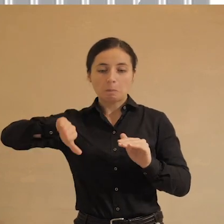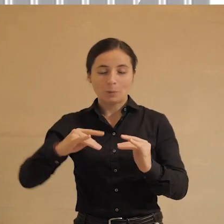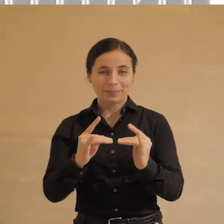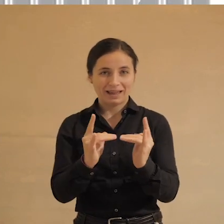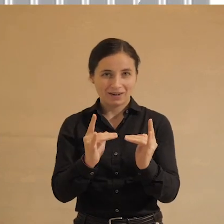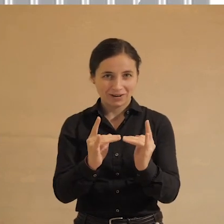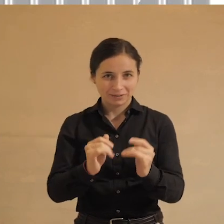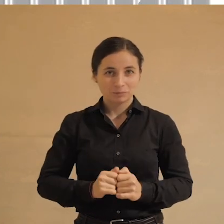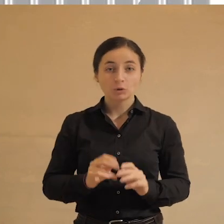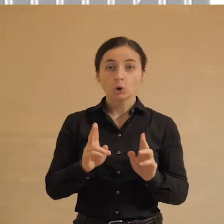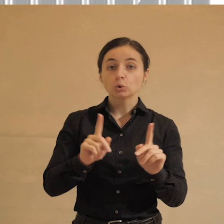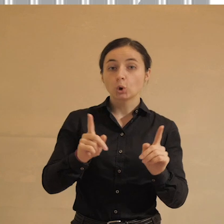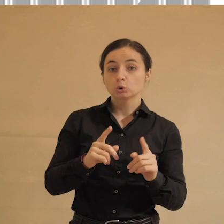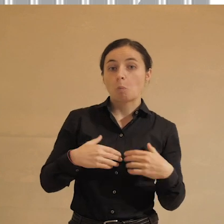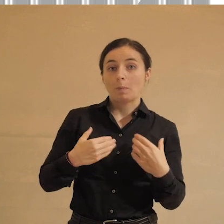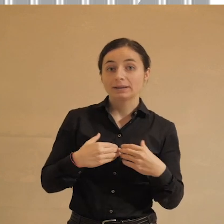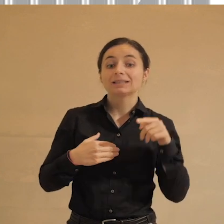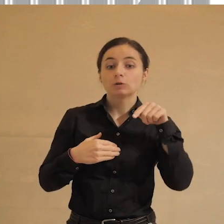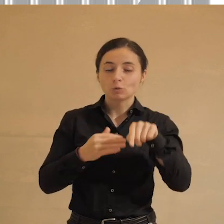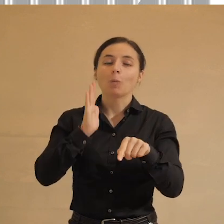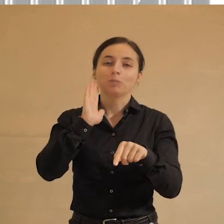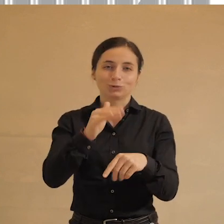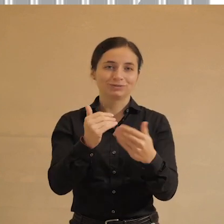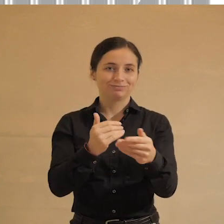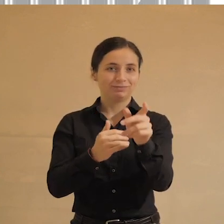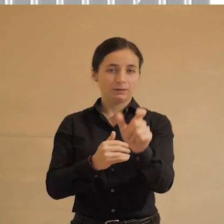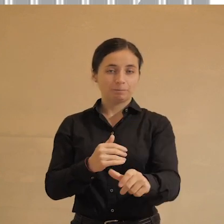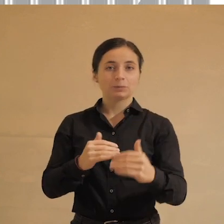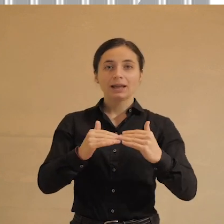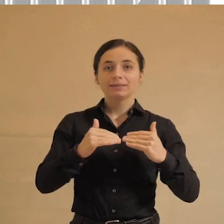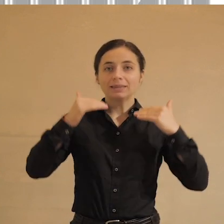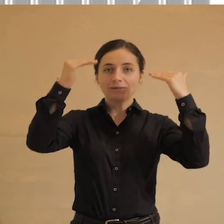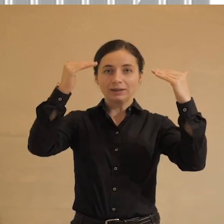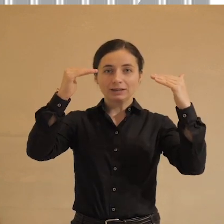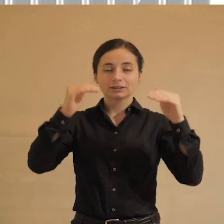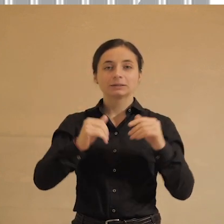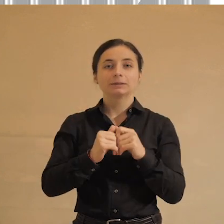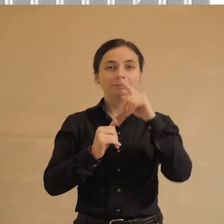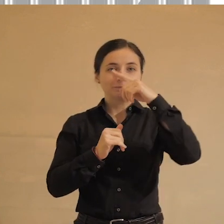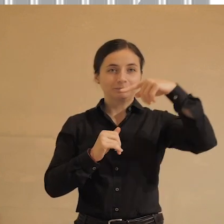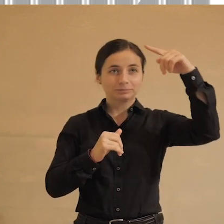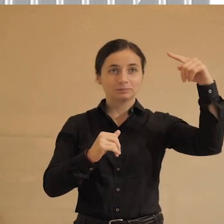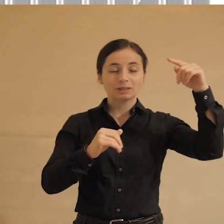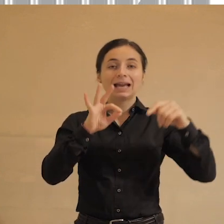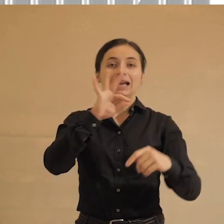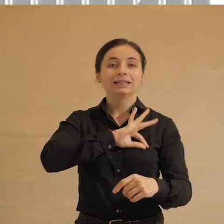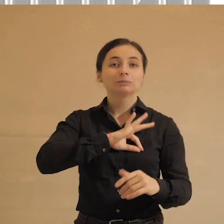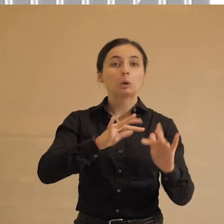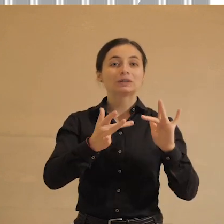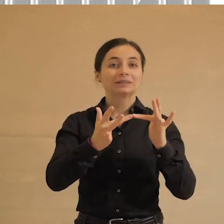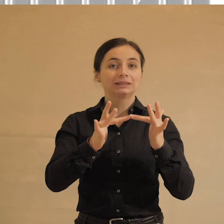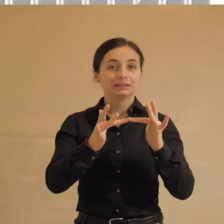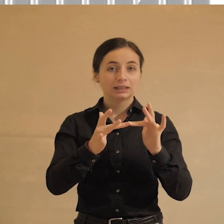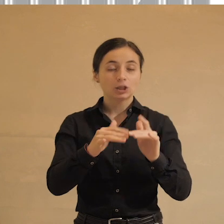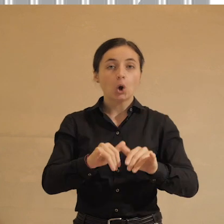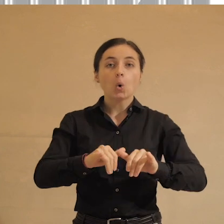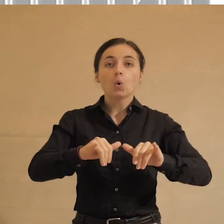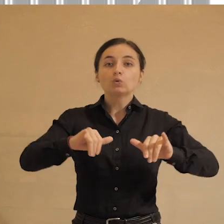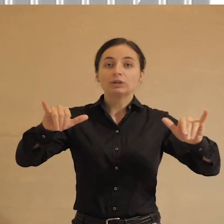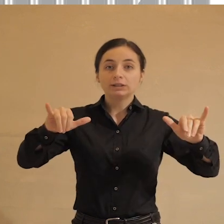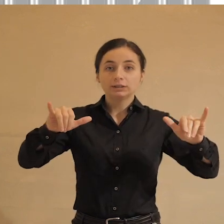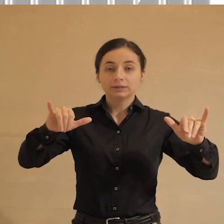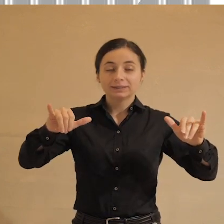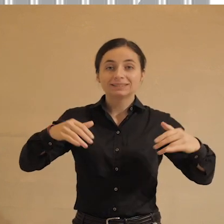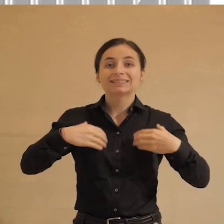боится, то с тем и случится. На верхней диаграмме использование интернета увеличивает